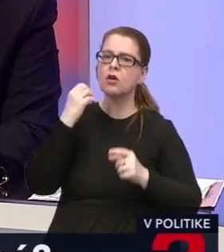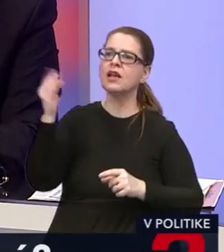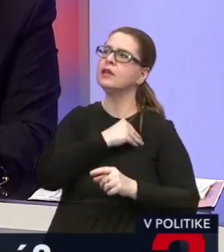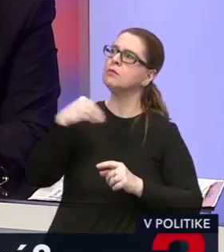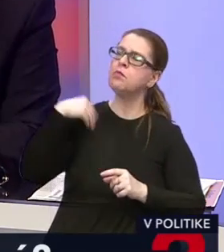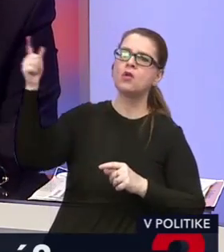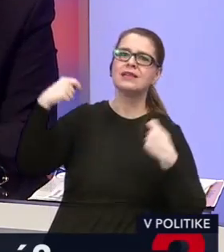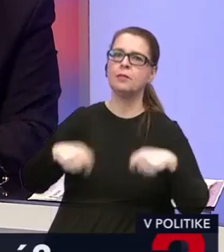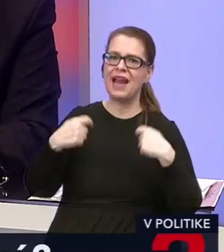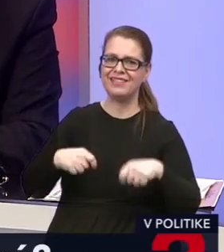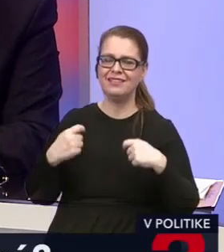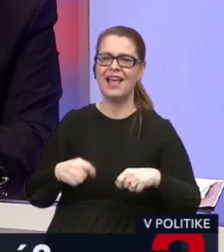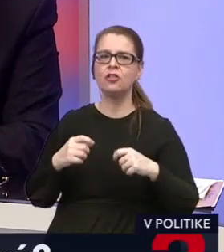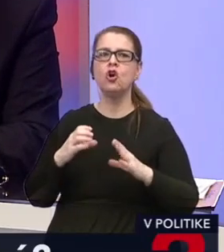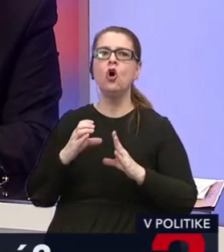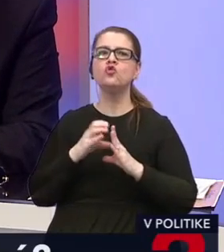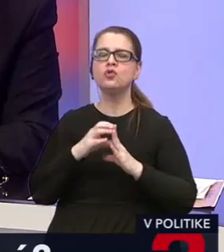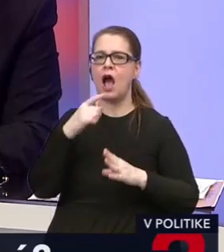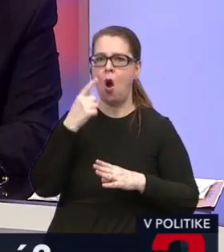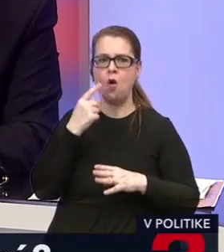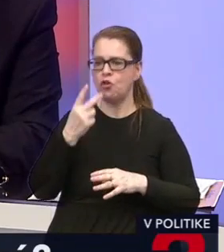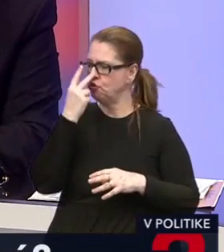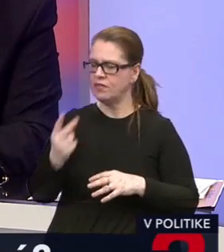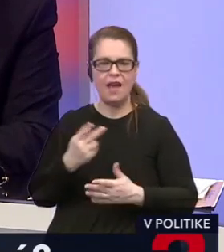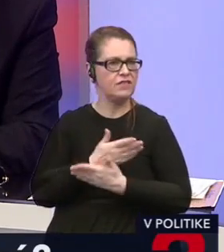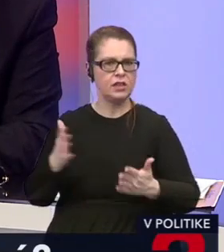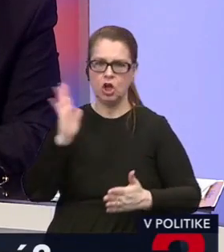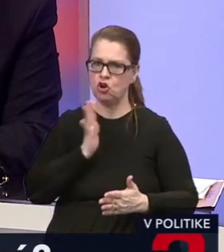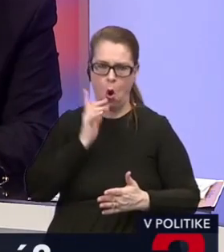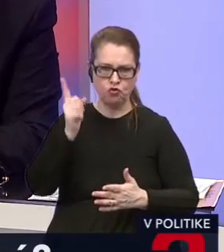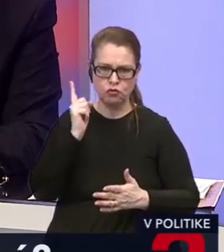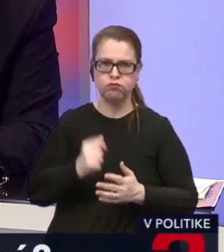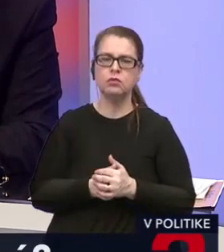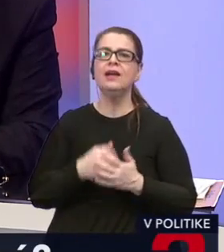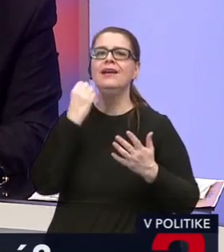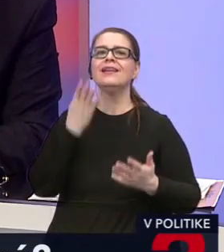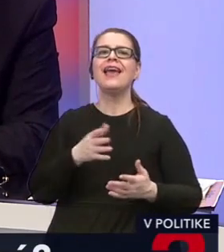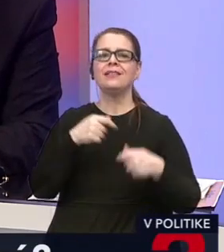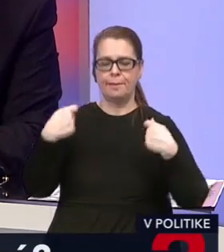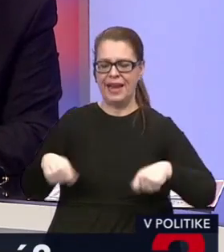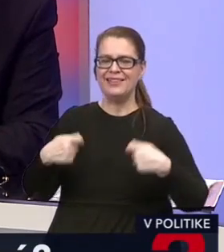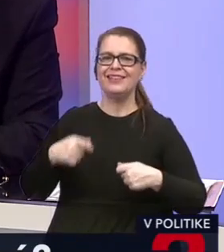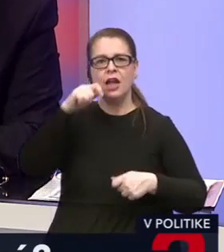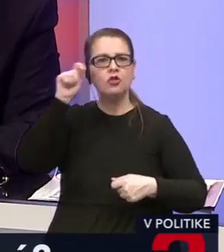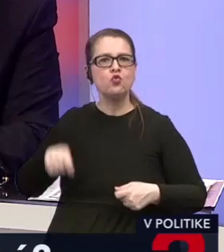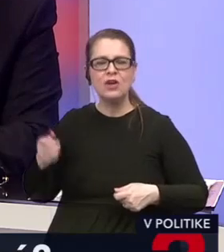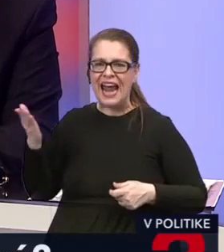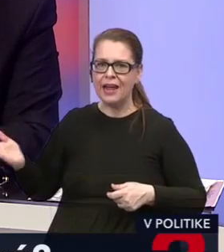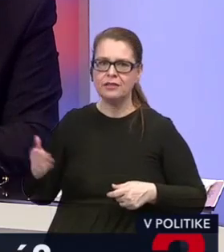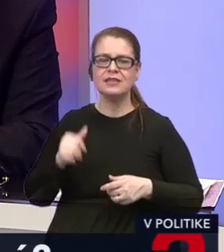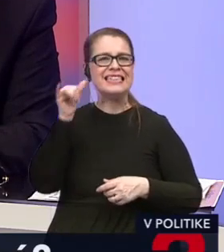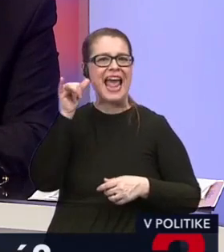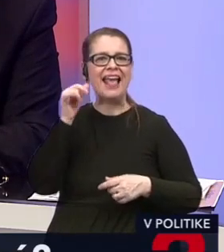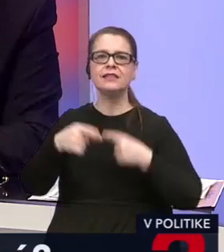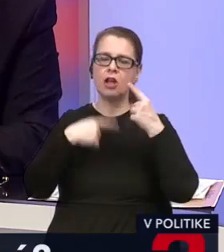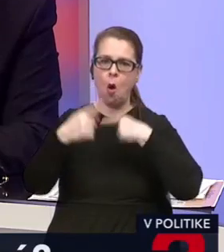Duda hovorí, že bezprostredne nevidia žiadné hrozbu, keď samotný prezident ukrajinský Zelenský